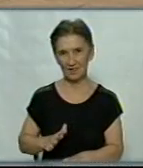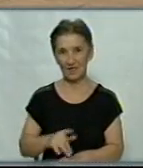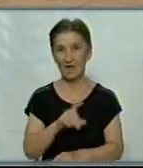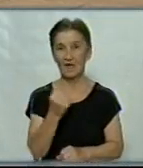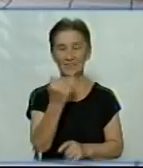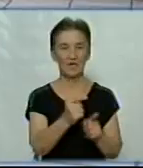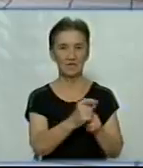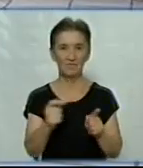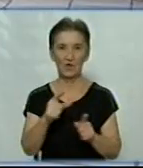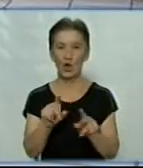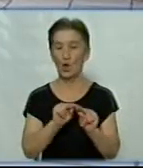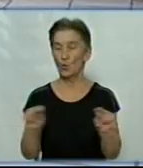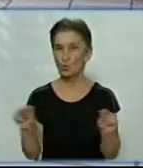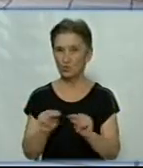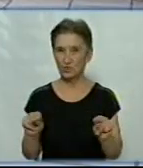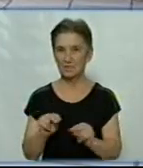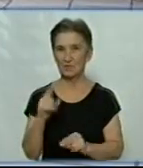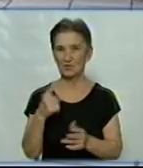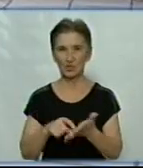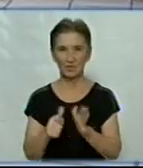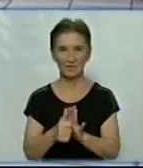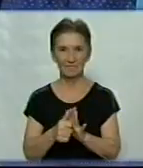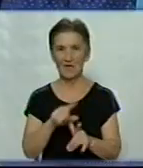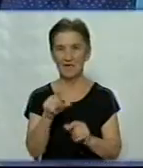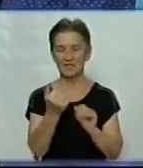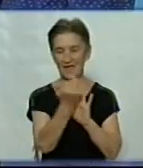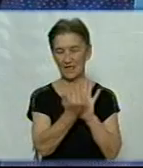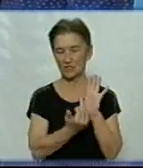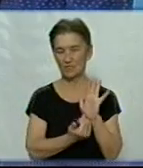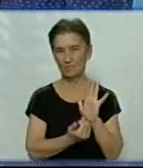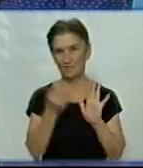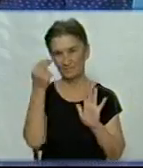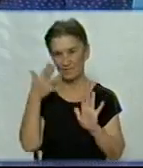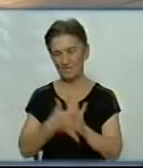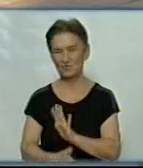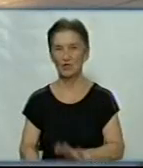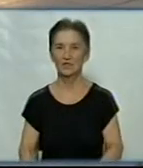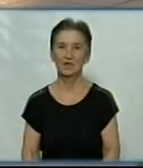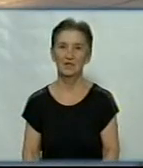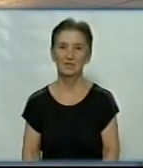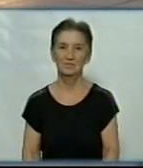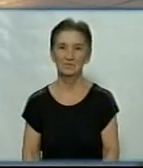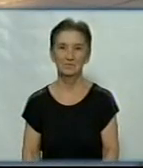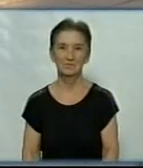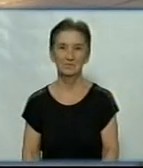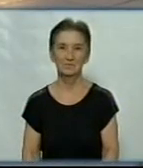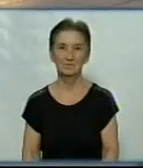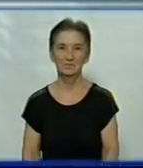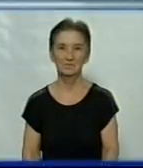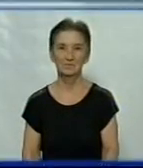Лілії Матяшової, учні старших класів від сьогодні навчаються за розходом. Олена Жикалова, Роман Сташенко, новини на Суспільному, Кропивницький.